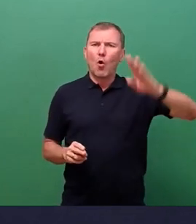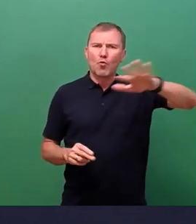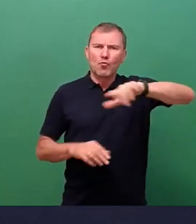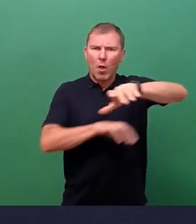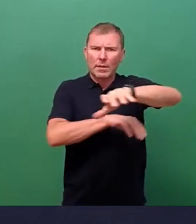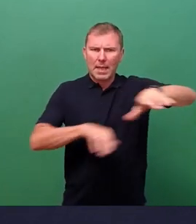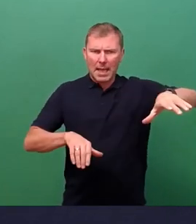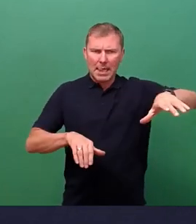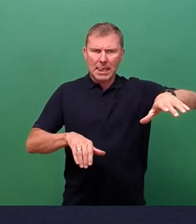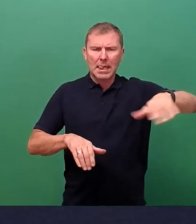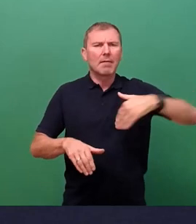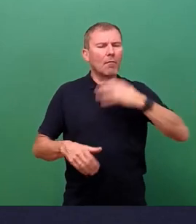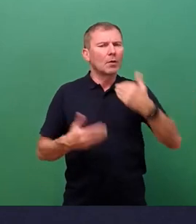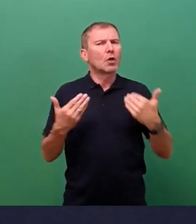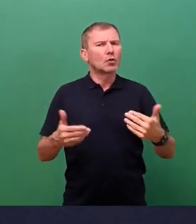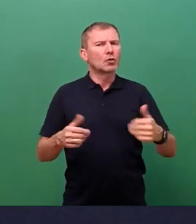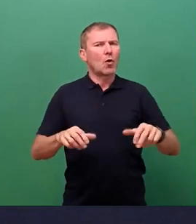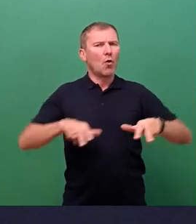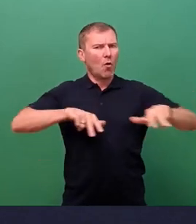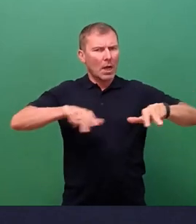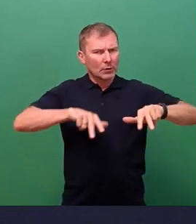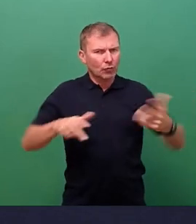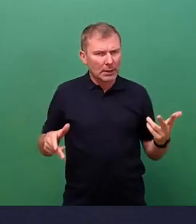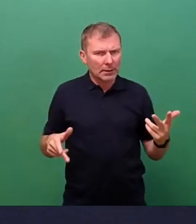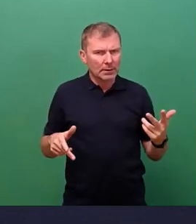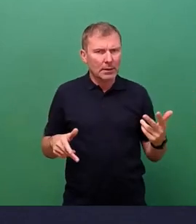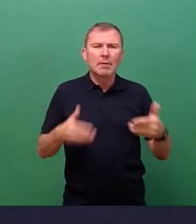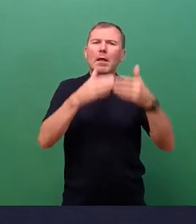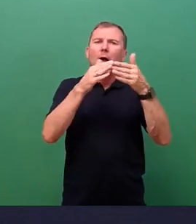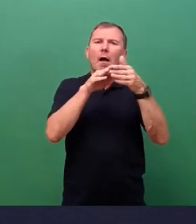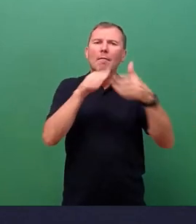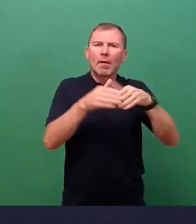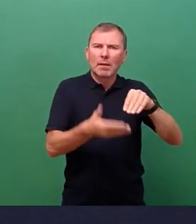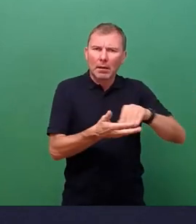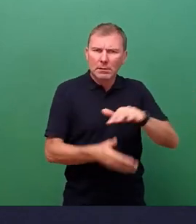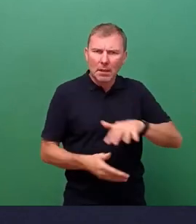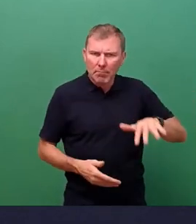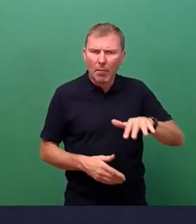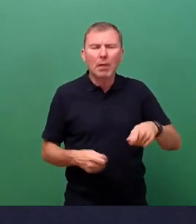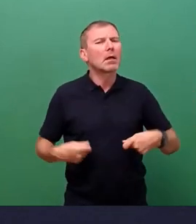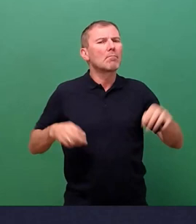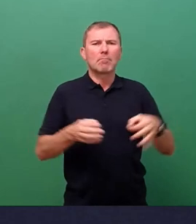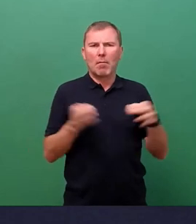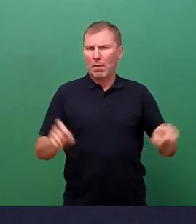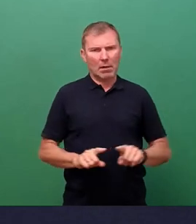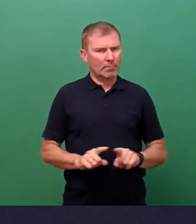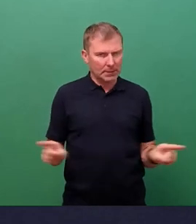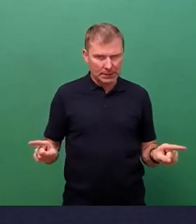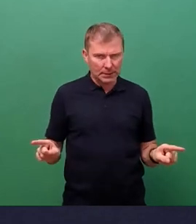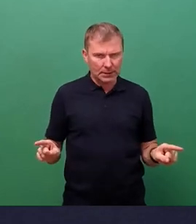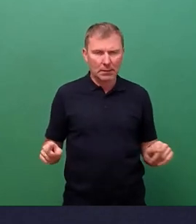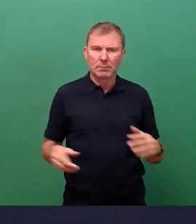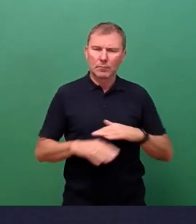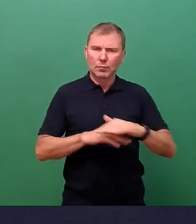so gestalten wollen, dass während des Weihnachtsmarkts hier keine Bauarbeiten sind, sondern eben dort eine